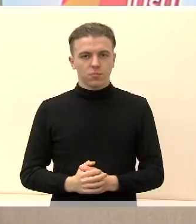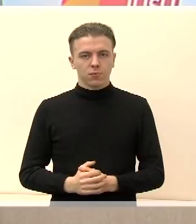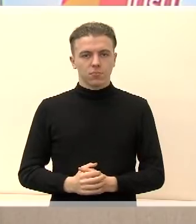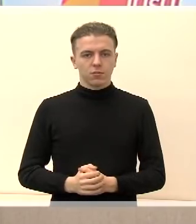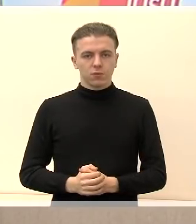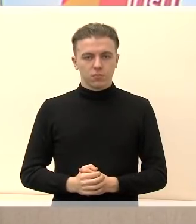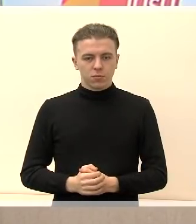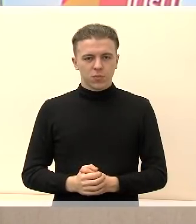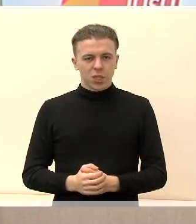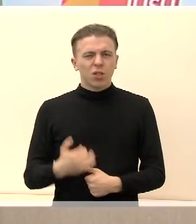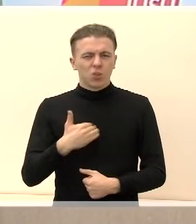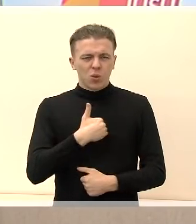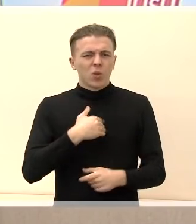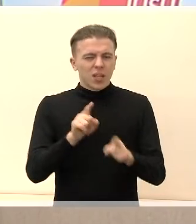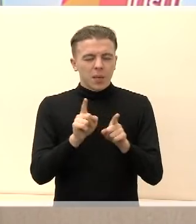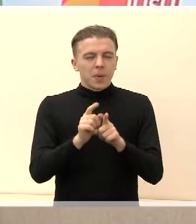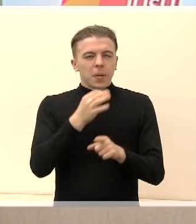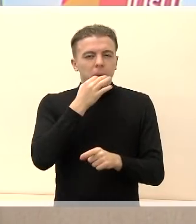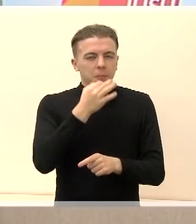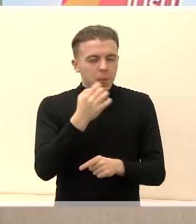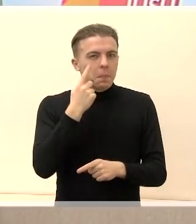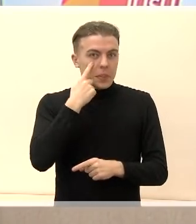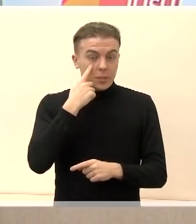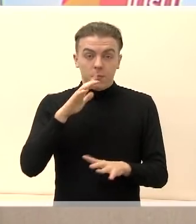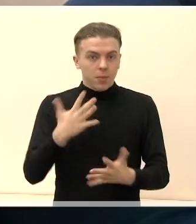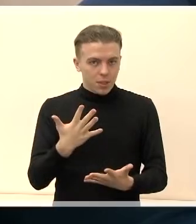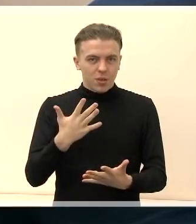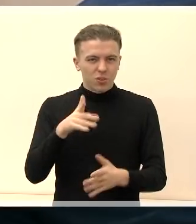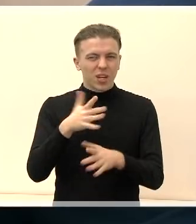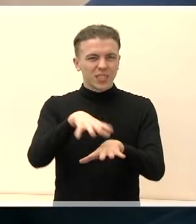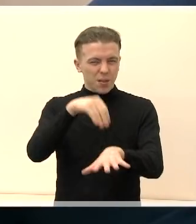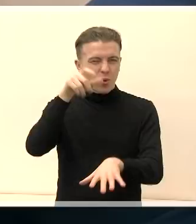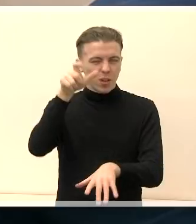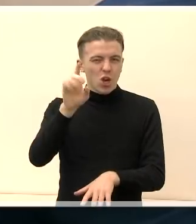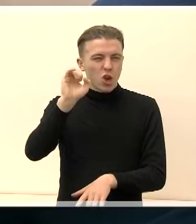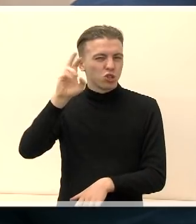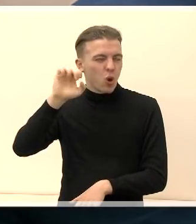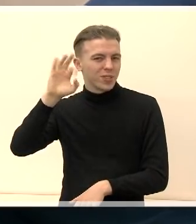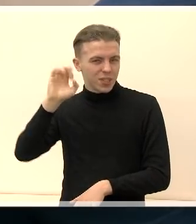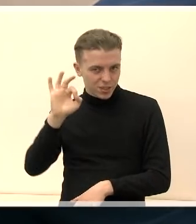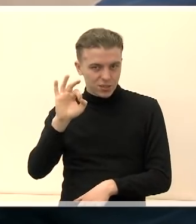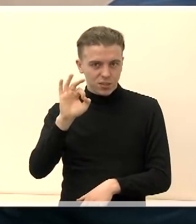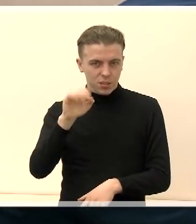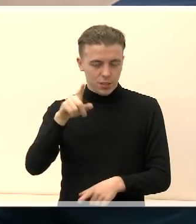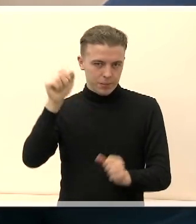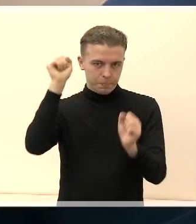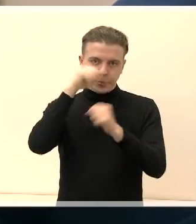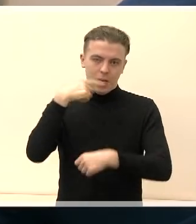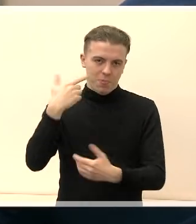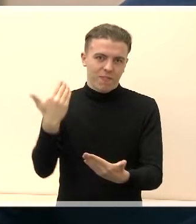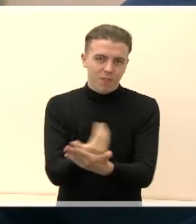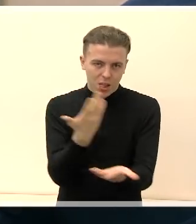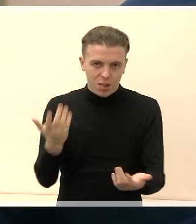Tai aš tik norėčiau pastebėti, kad gerbiamas Seimo narys Dainius Gaižauskas ėlinį kartą plepa nesamonės,